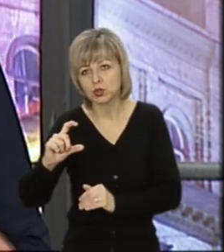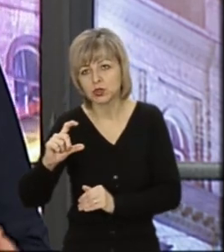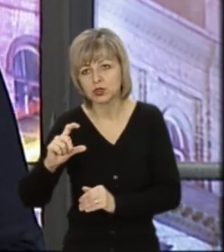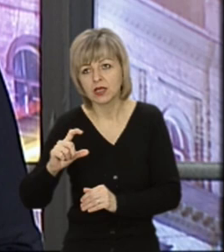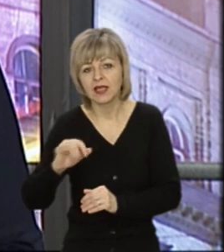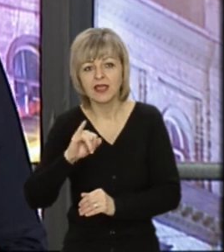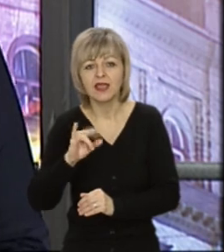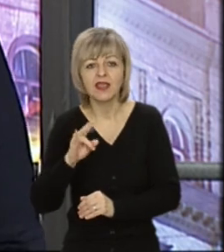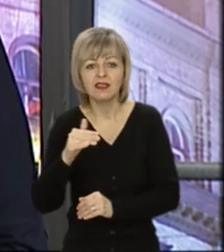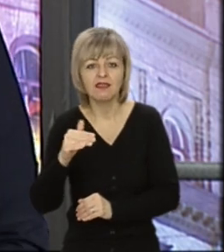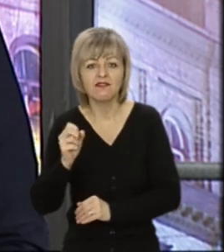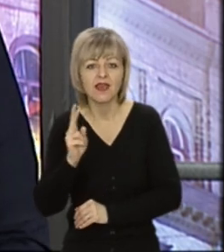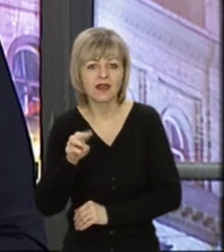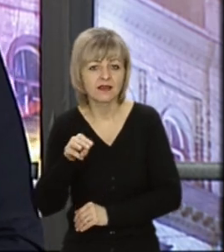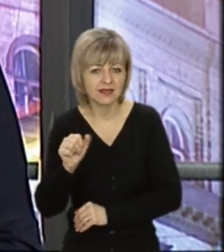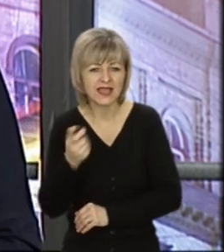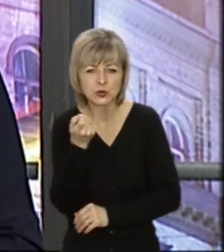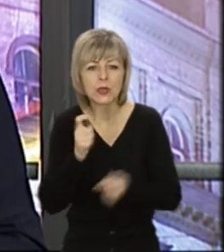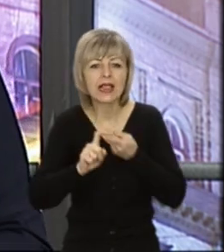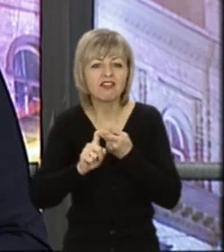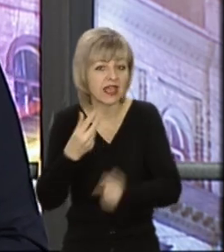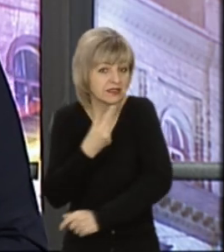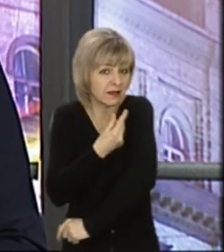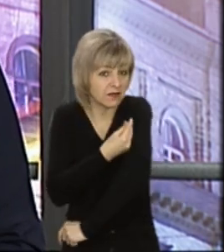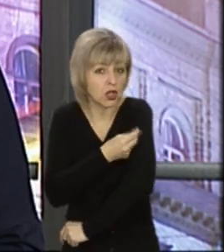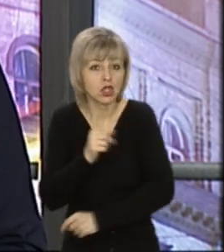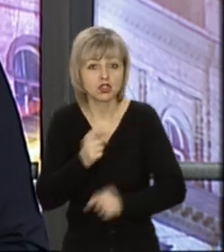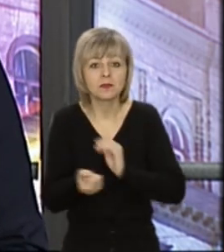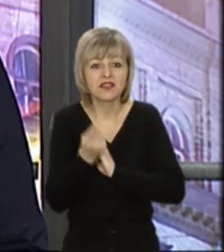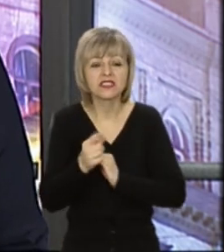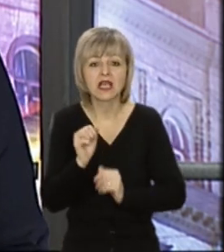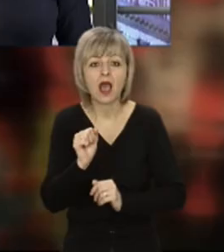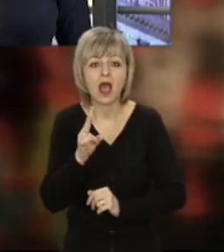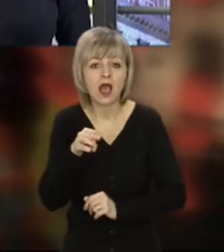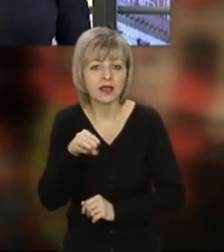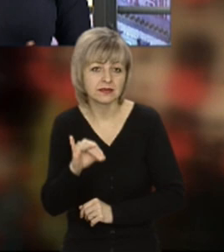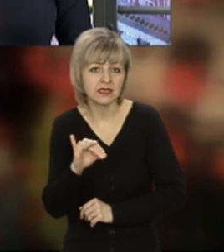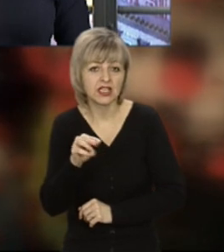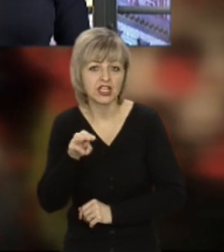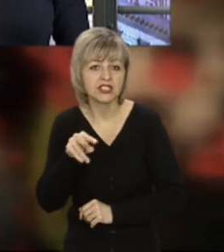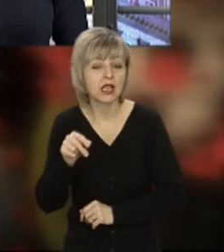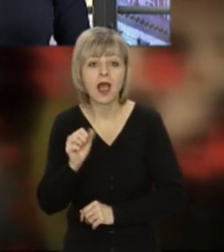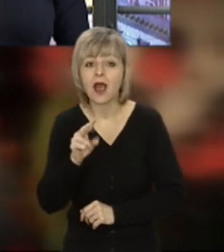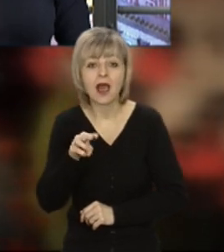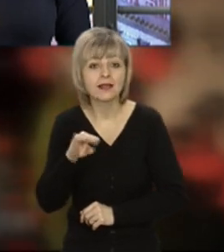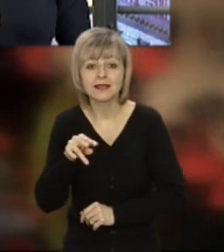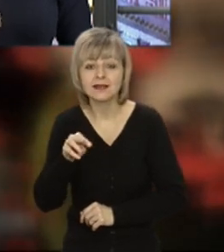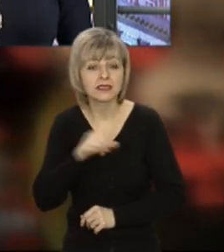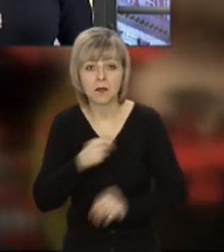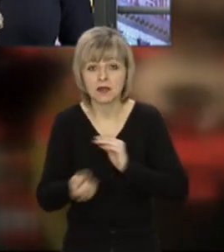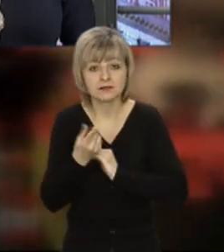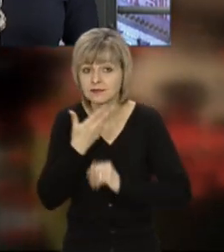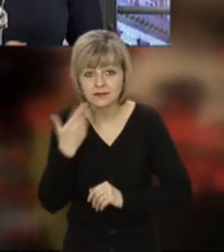низькодозованого інфекта, інфекції чуть-чуть, для того, щоб виробилися антитіла. Антитіла так просто ж не виявляються, ми їх не вводимо.